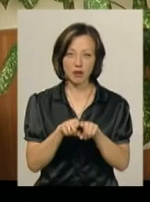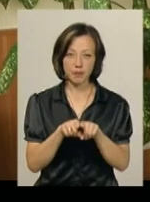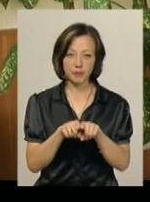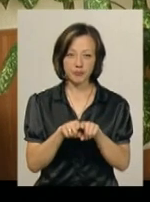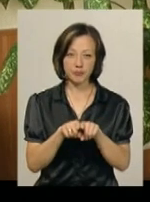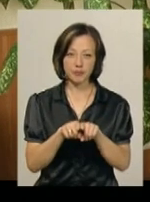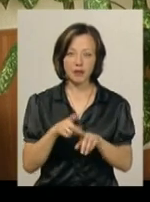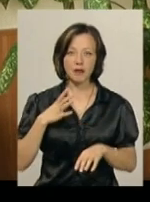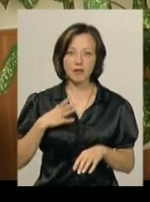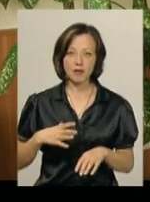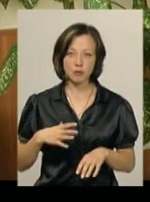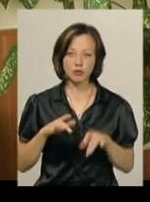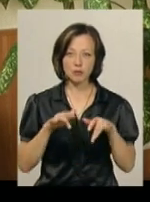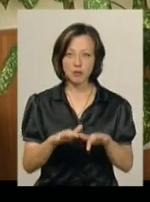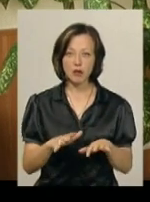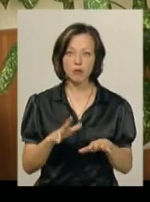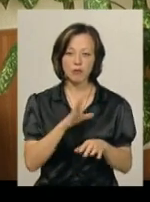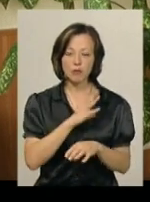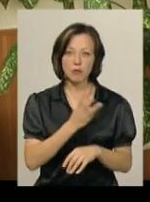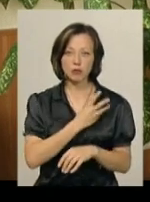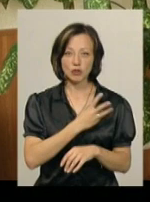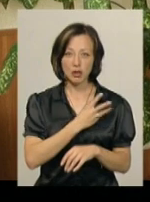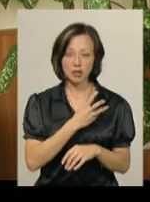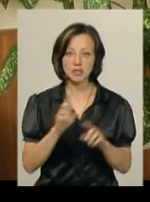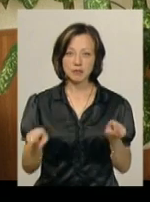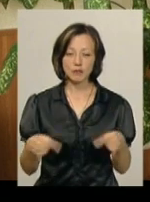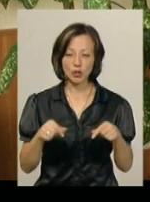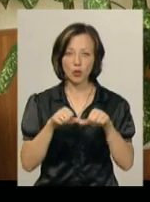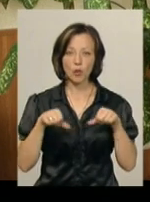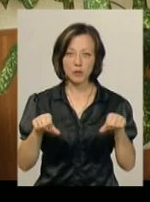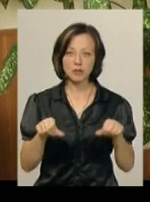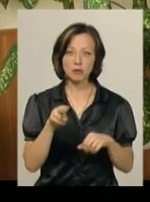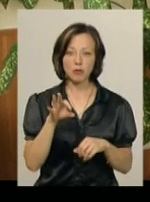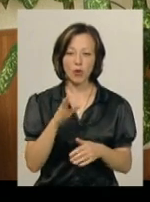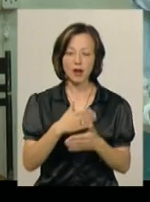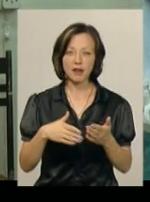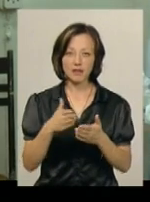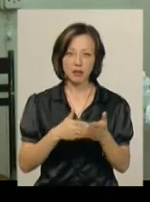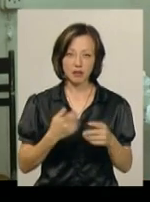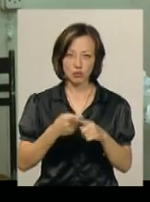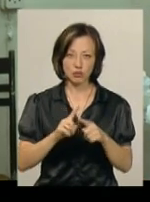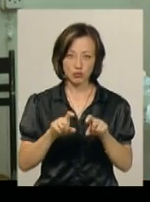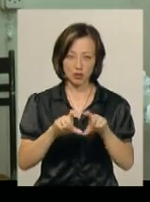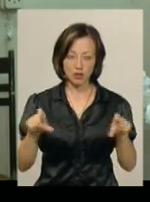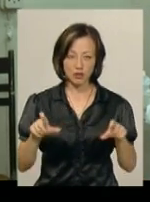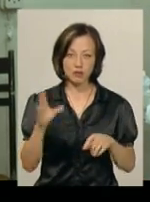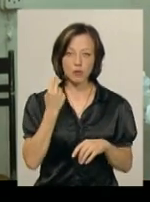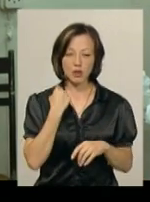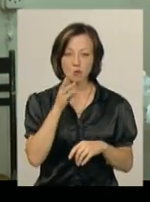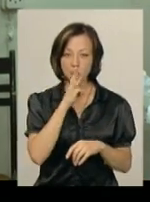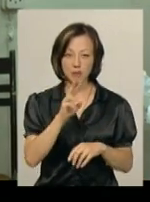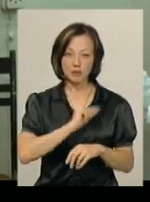вимушена міра, то не було таке бажання створити комісію по ліквідації. Усі борги і зарплати